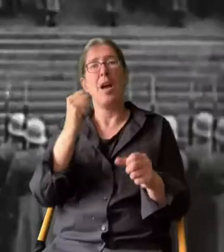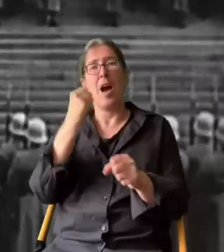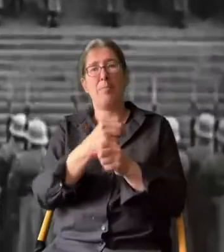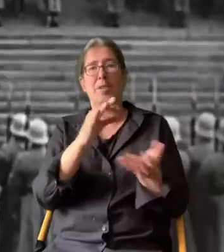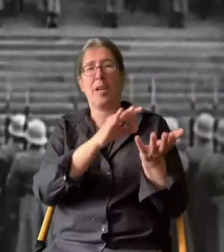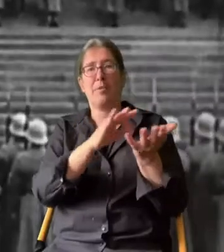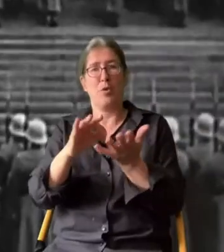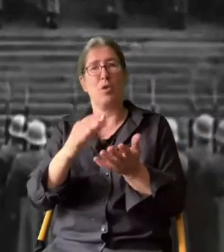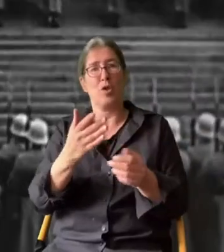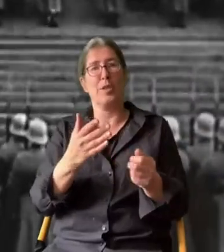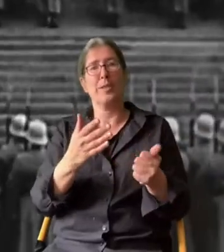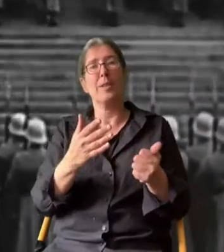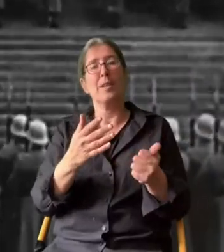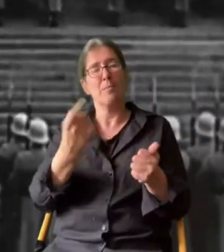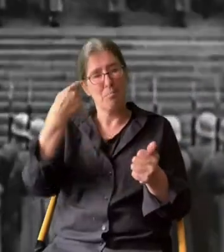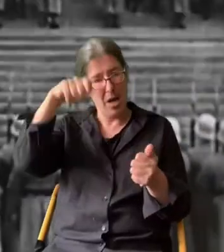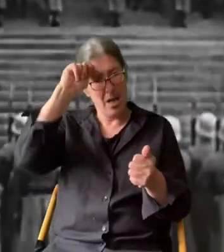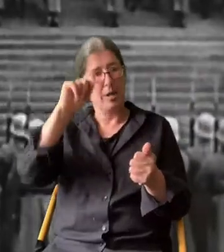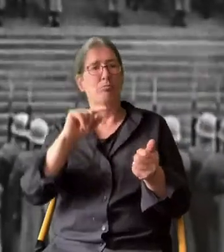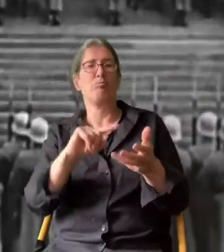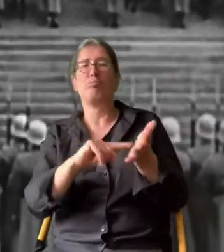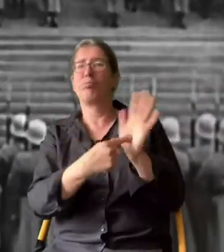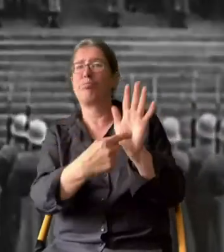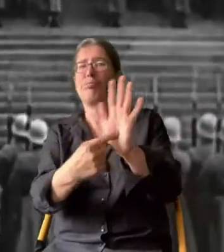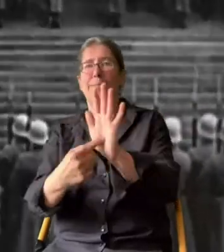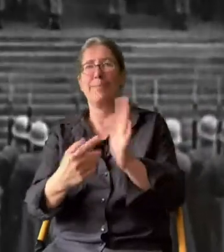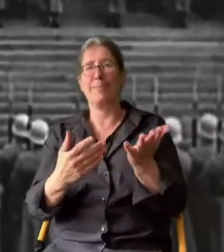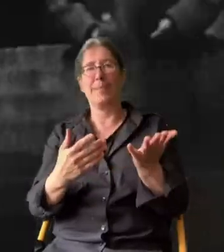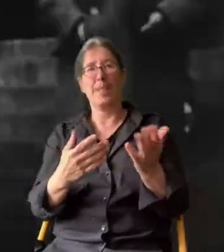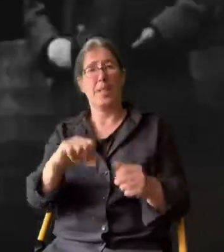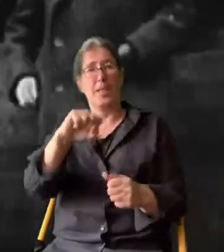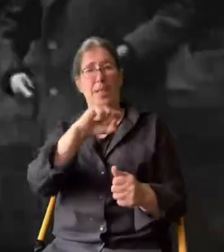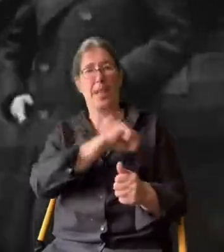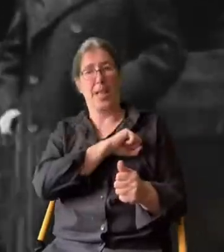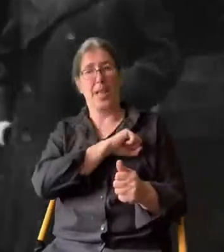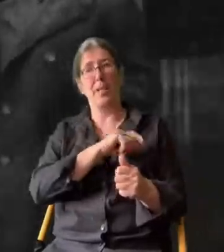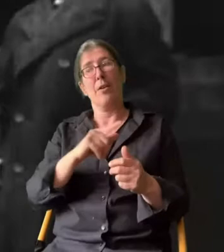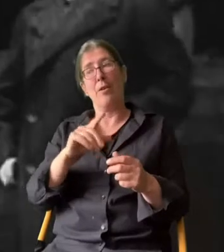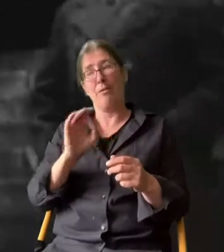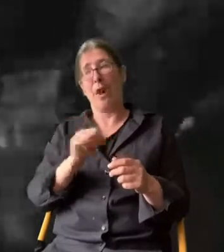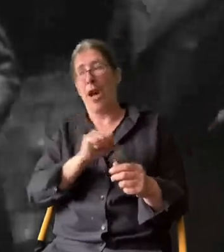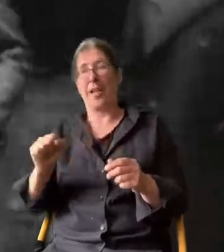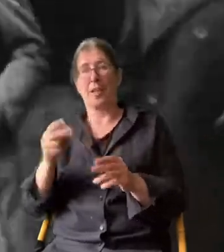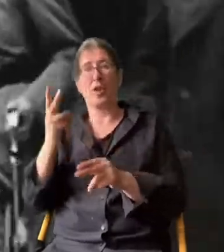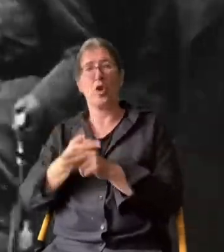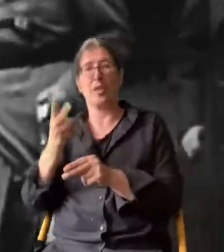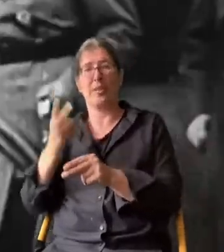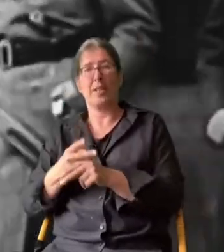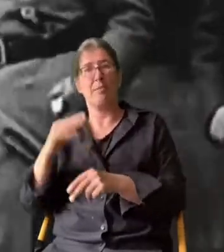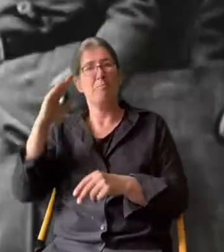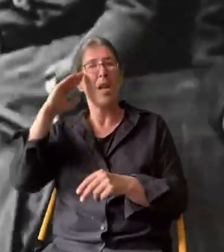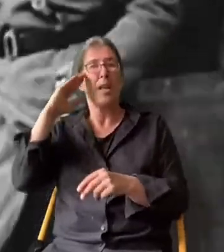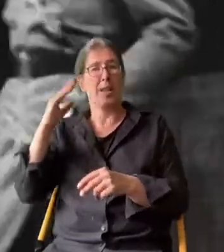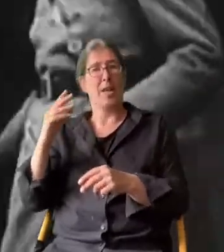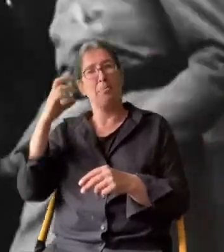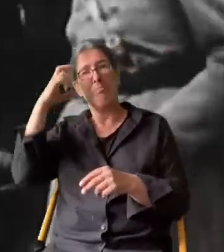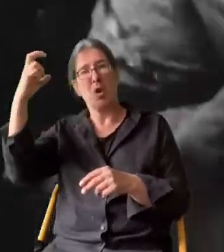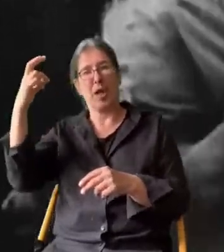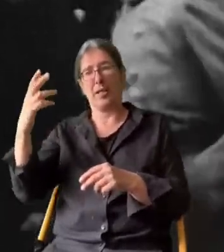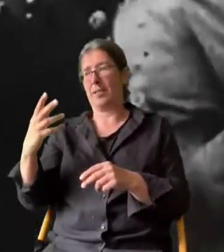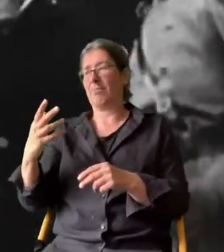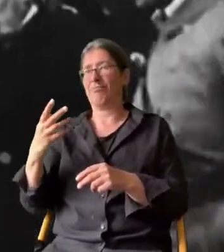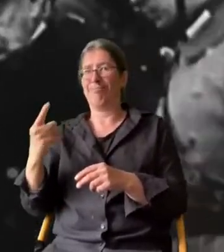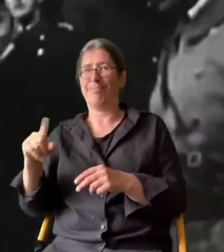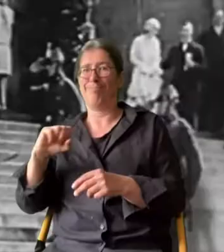Die Amtseinführung wird in Berlin mit großem Pomp und Paraden in Szene gesetzt. Es ist ein Sieg der Rechten, der konservativen